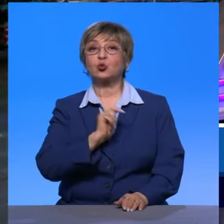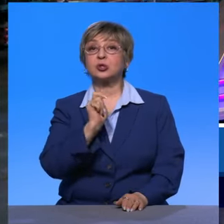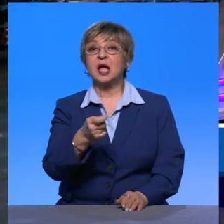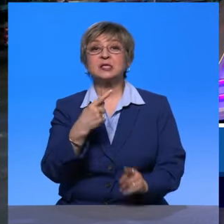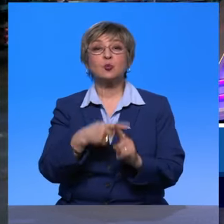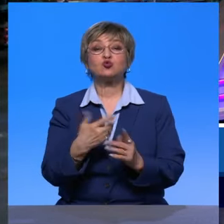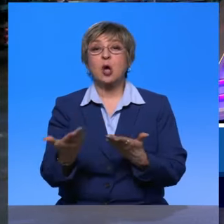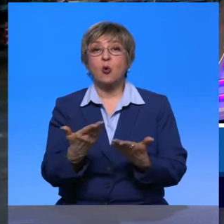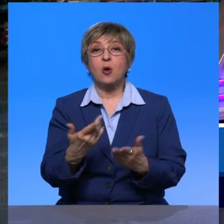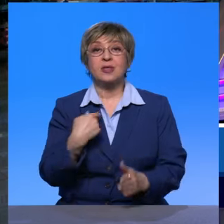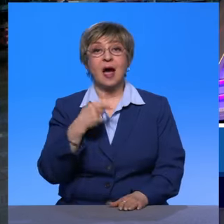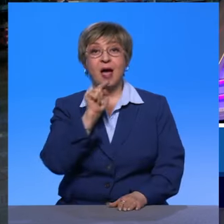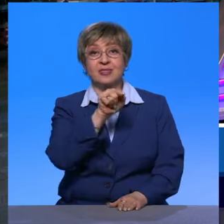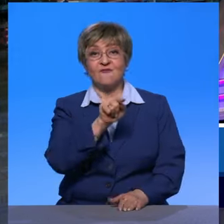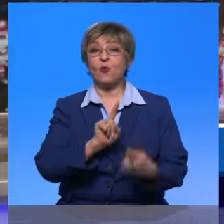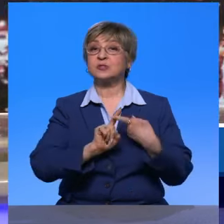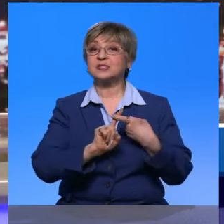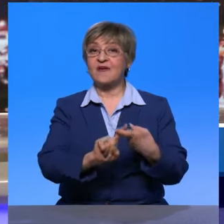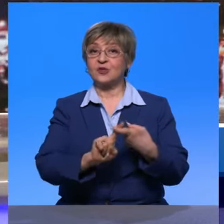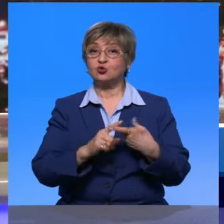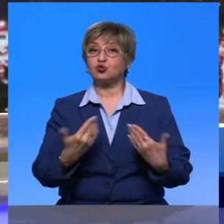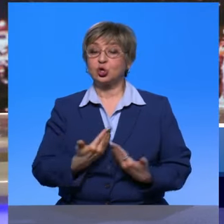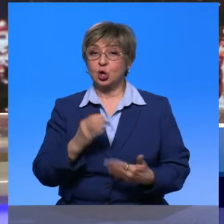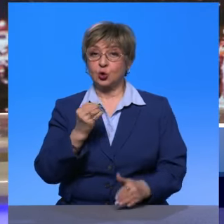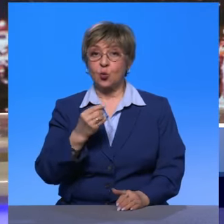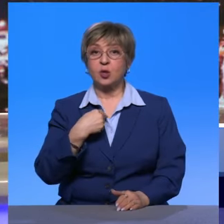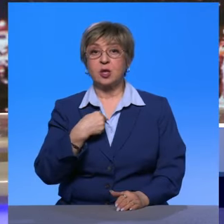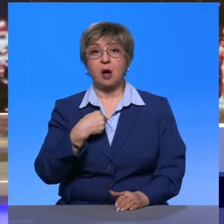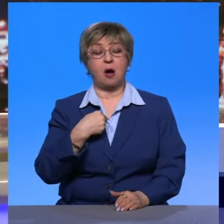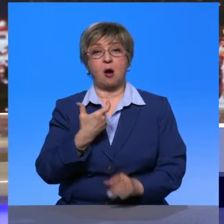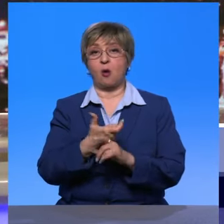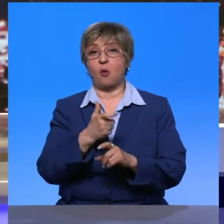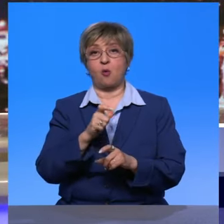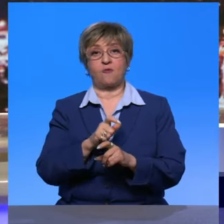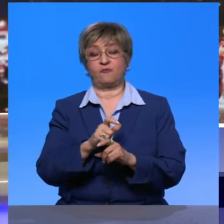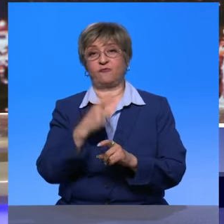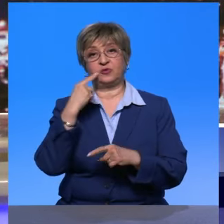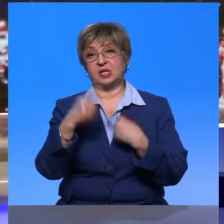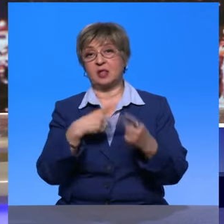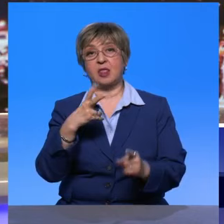То есть я от него завишу в плане жилья. Я постоянно мобильна, то есть я постоянно на работе.